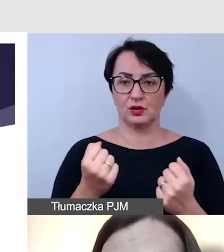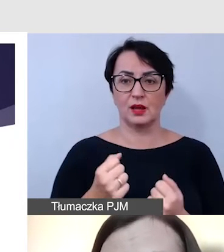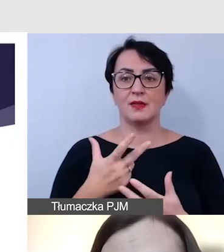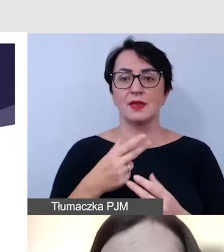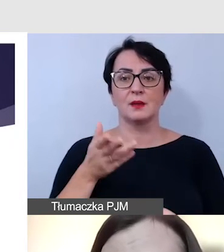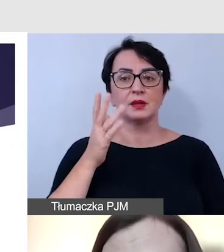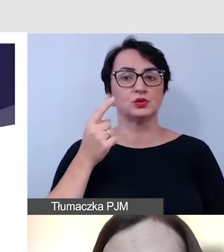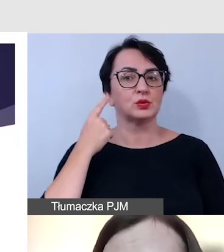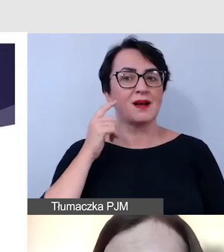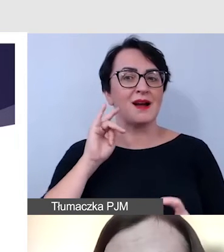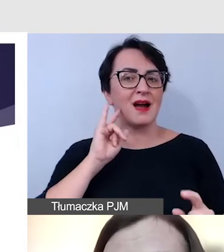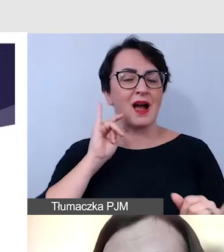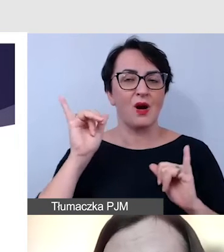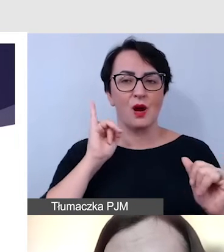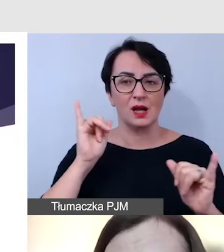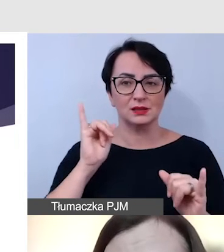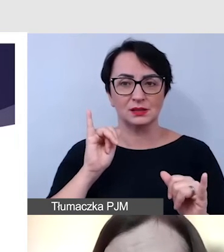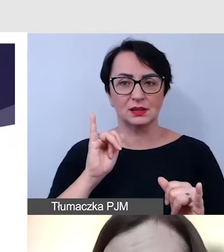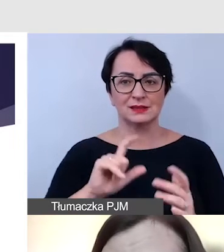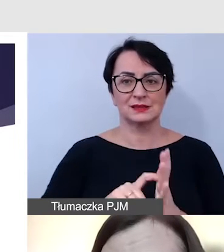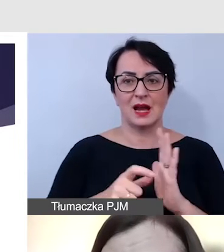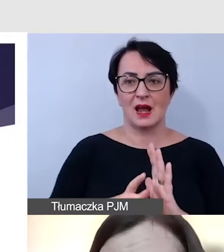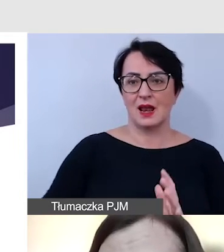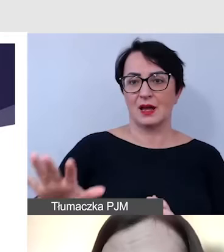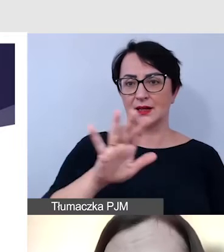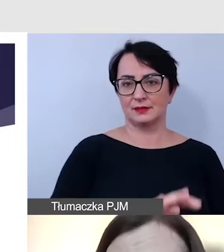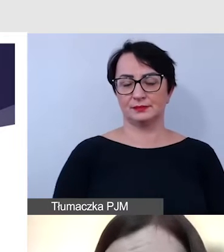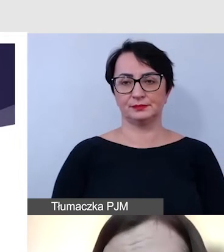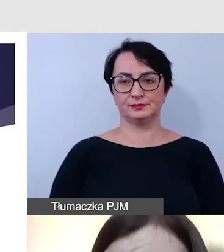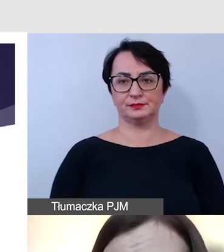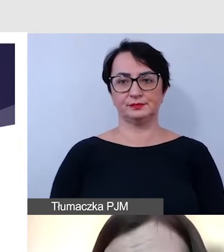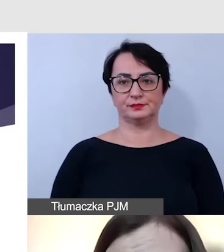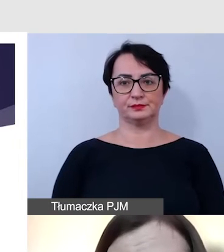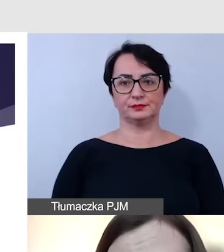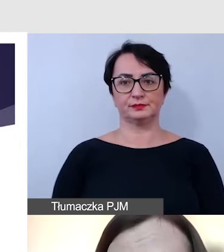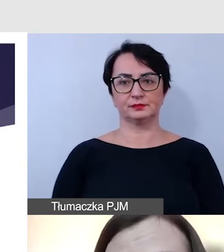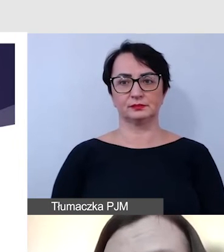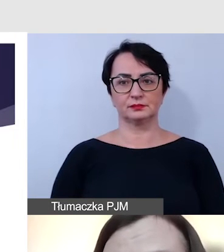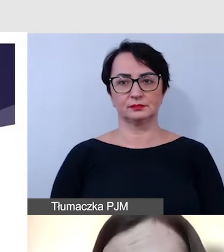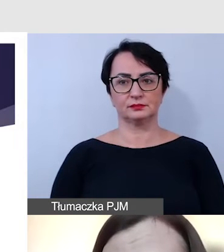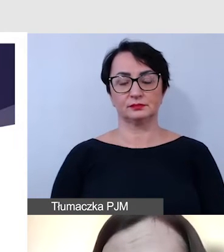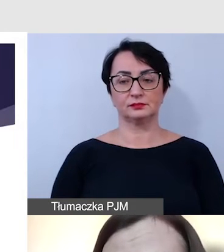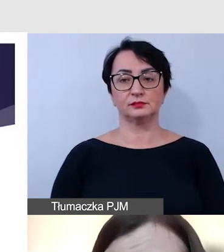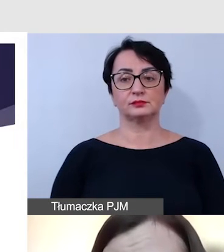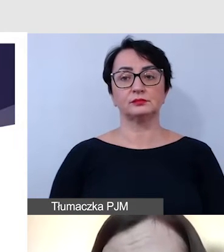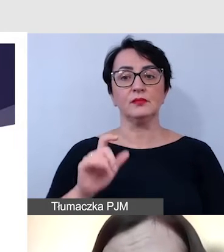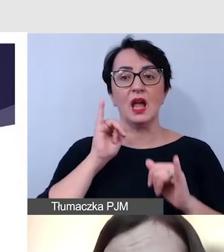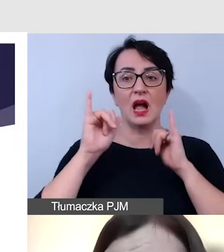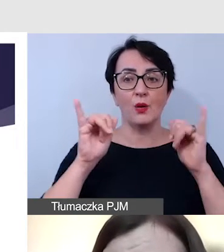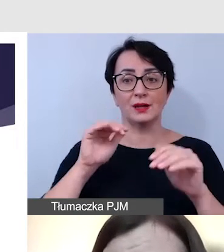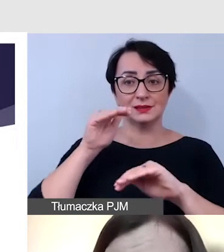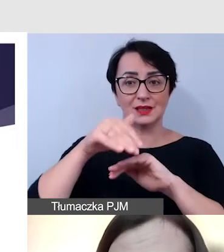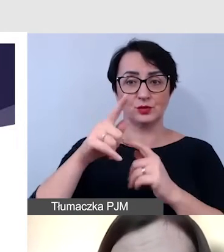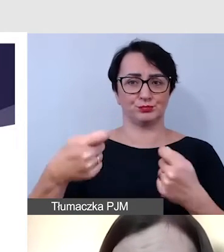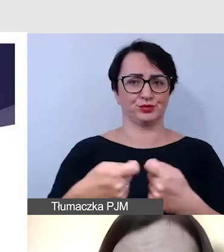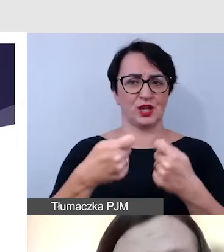słyszała hałasów z zewnątrz i dodatkowych dźwięków, które będą uniemożliwiały